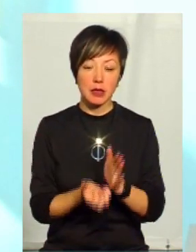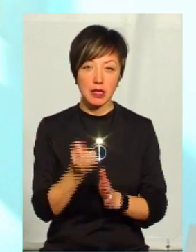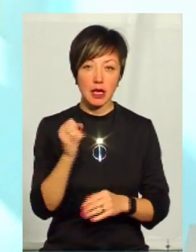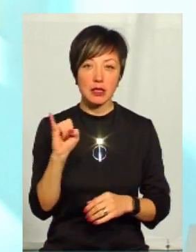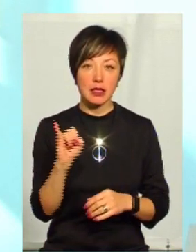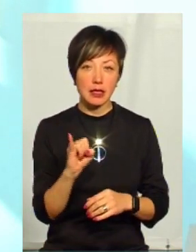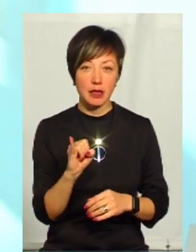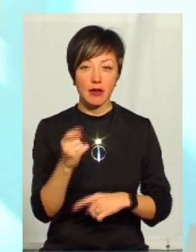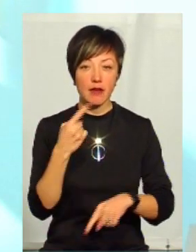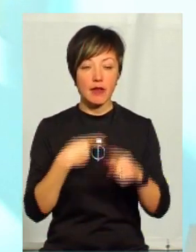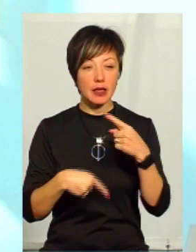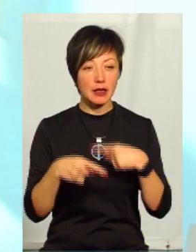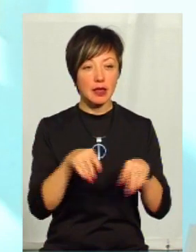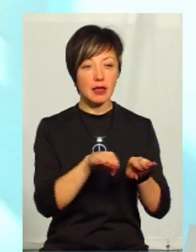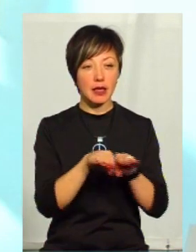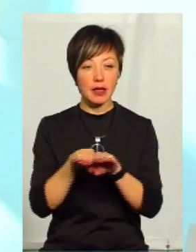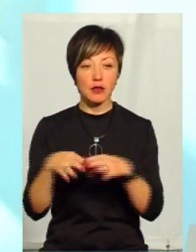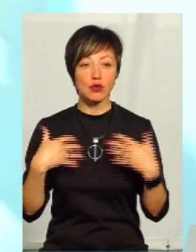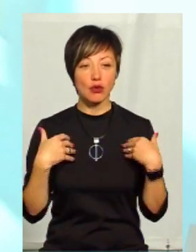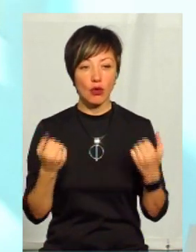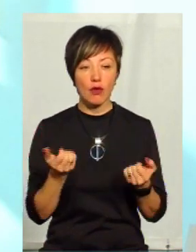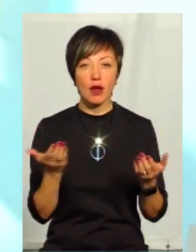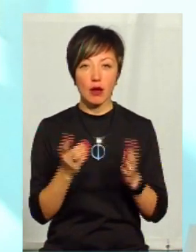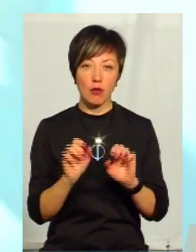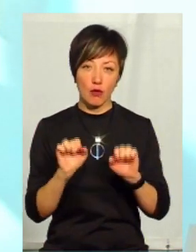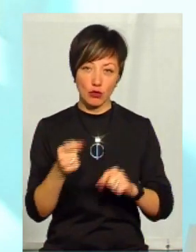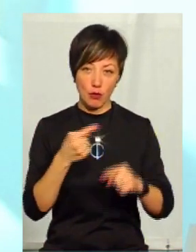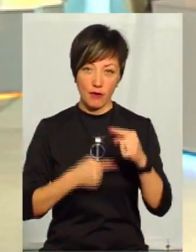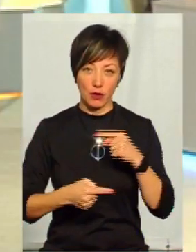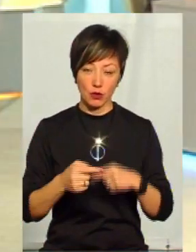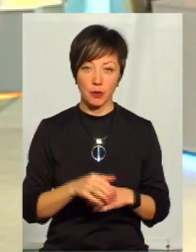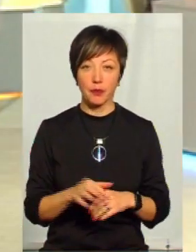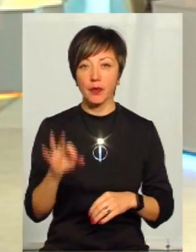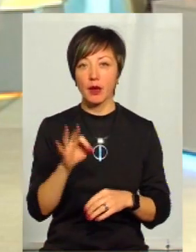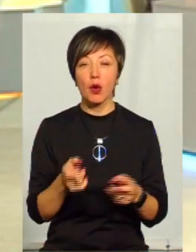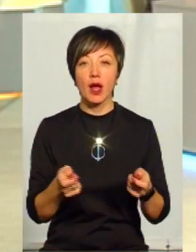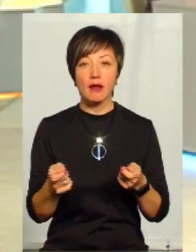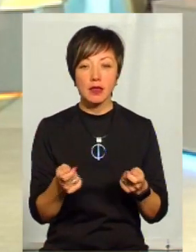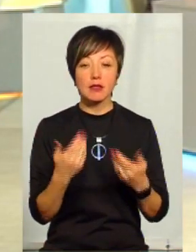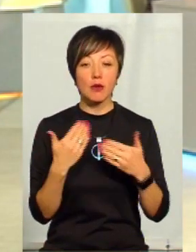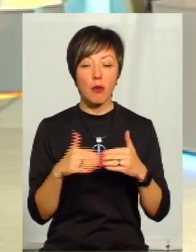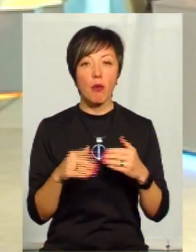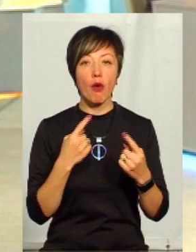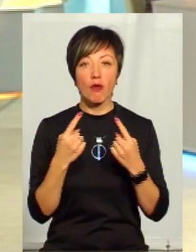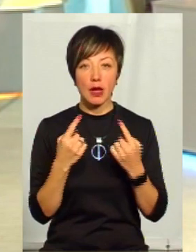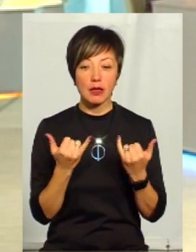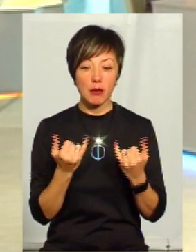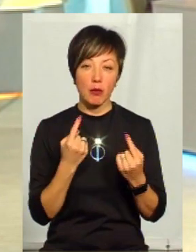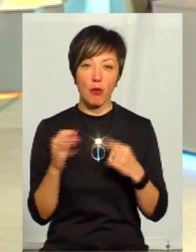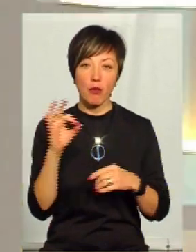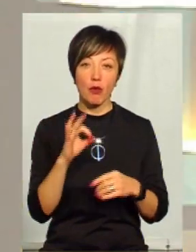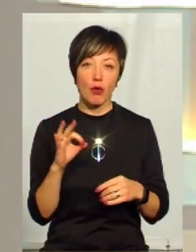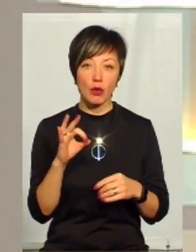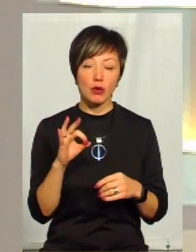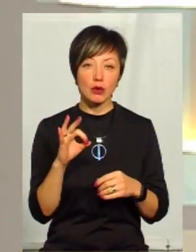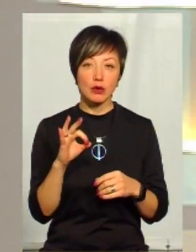спасати і вертати той рівень здоров'я, який ми можемо повернути. Про керівництво ми поговорили, тепер поговоримо про